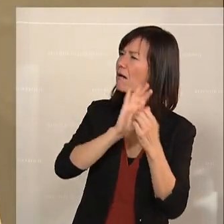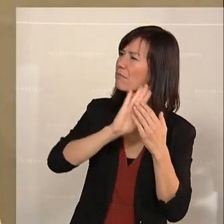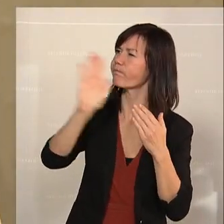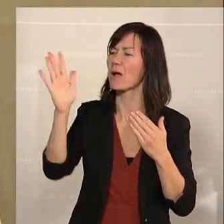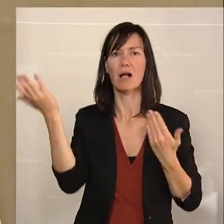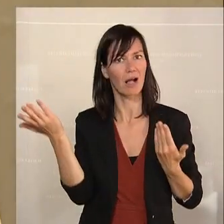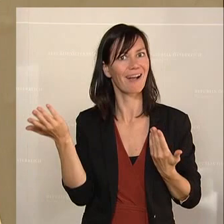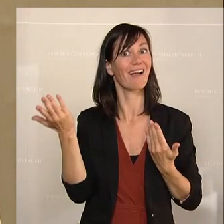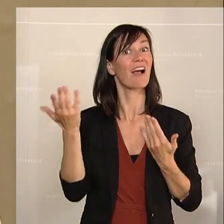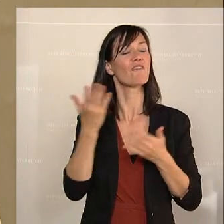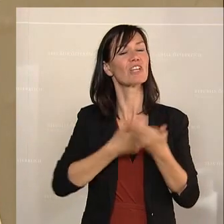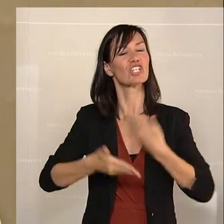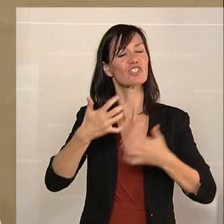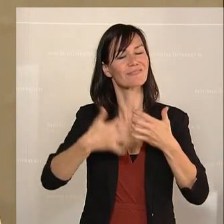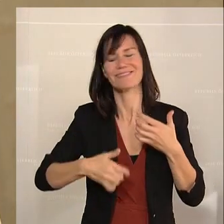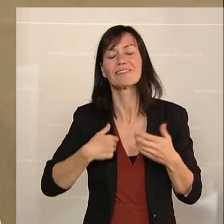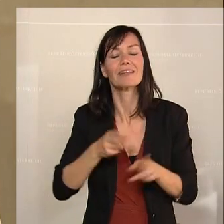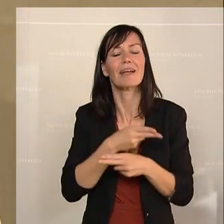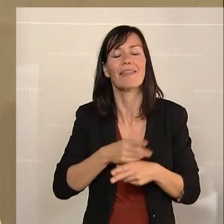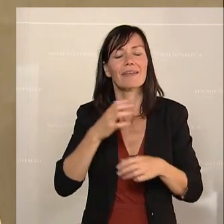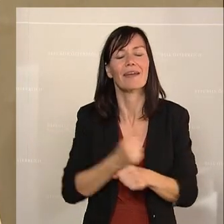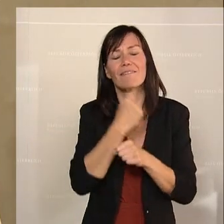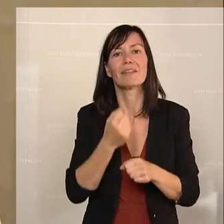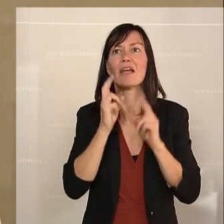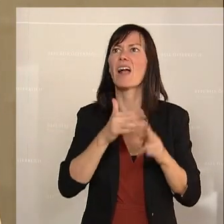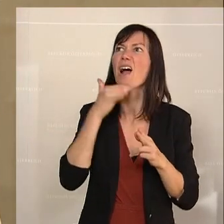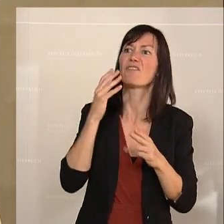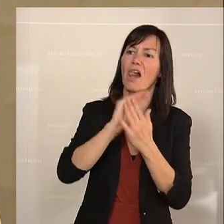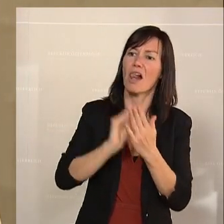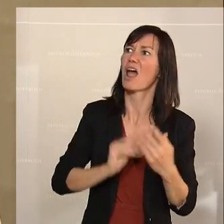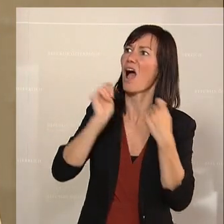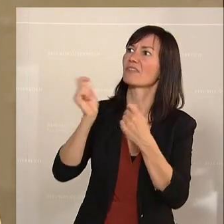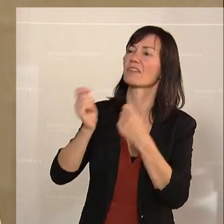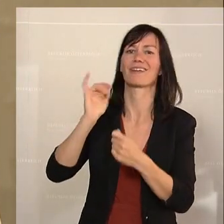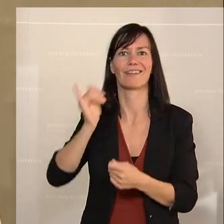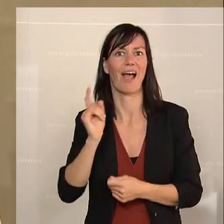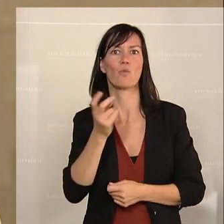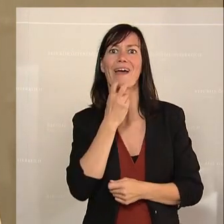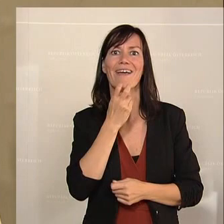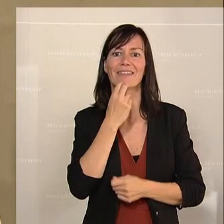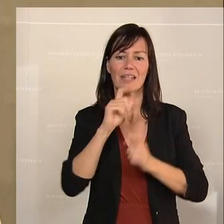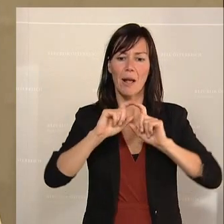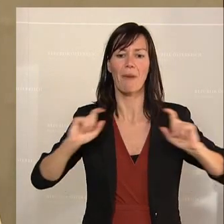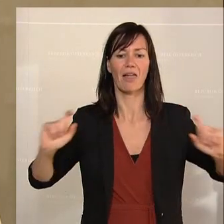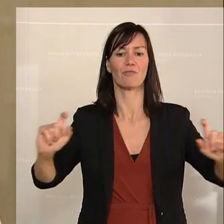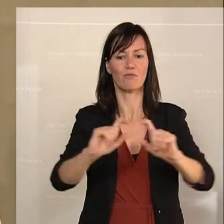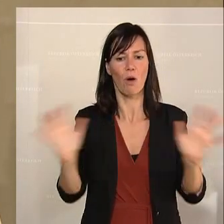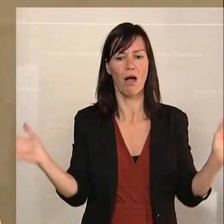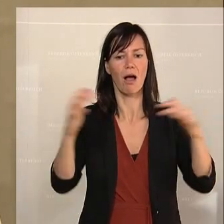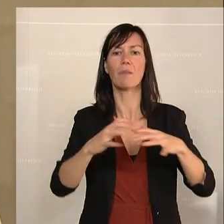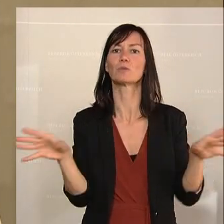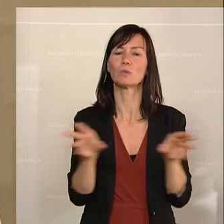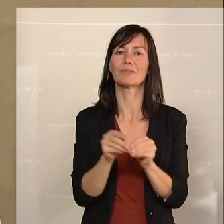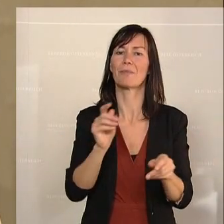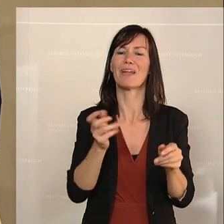wissen Sie warum nicht? Da kann man noch so viele Anträge schreiben und noch so viele Vorhaben planen, dass man Energieplattformen bildet, dann gemeinschaftlich Energie eingekauft